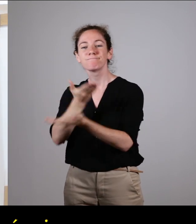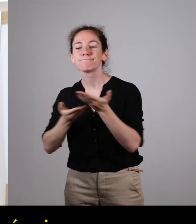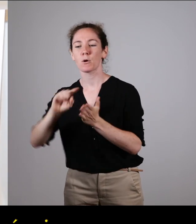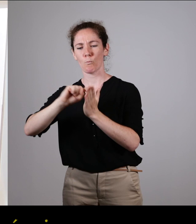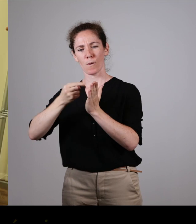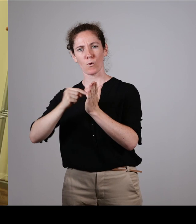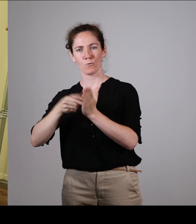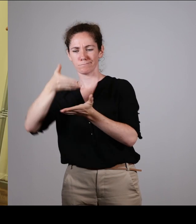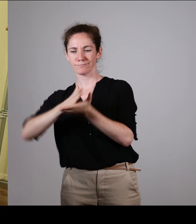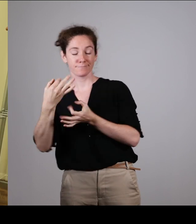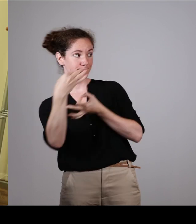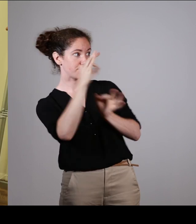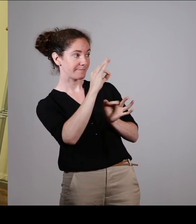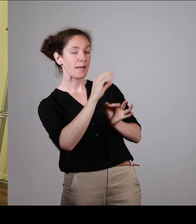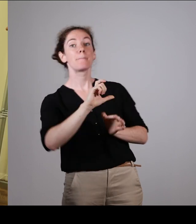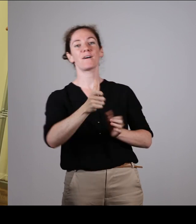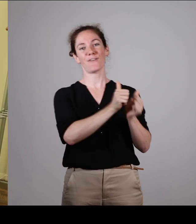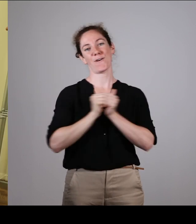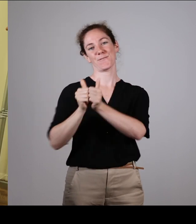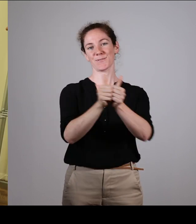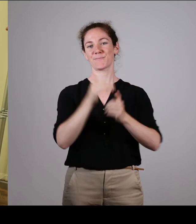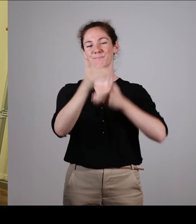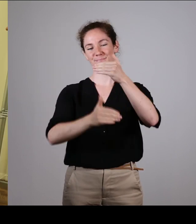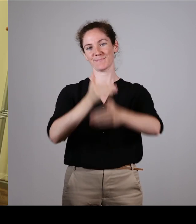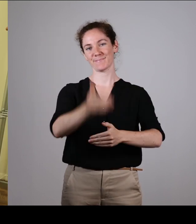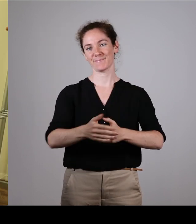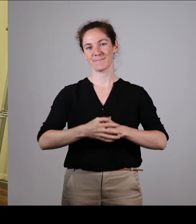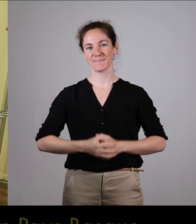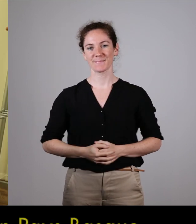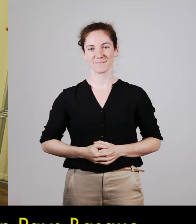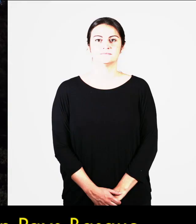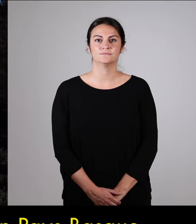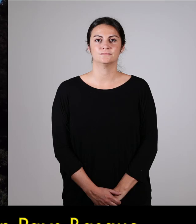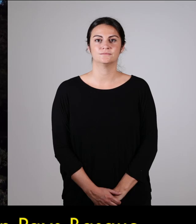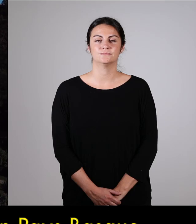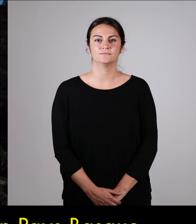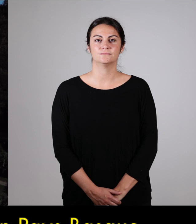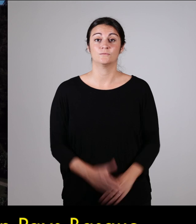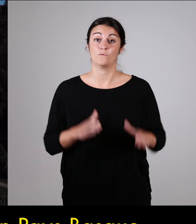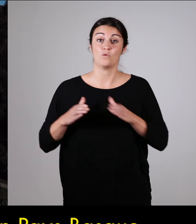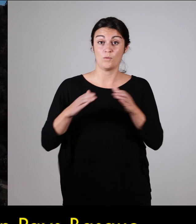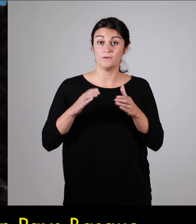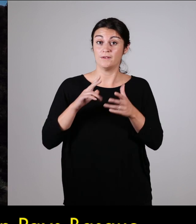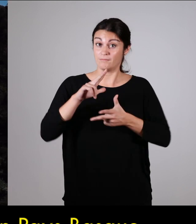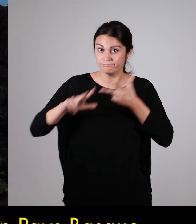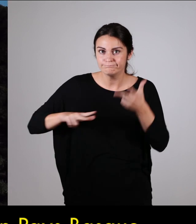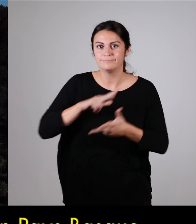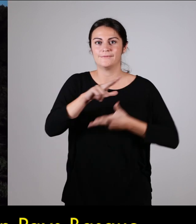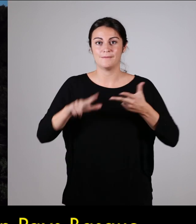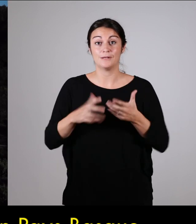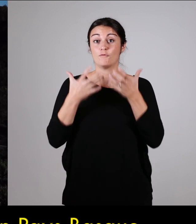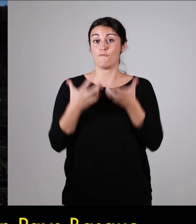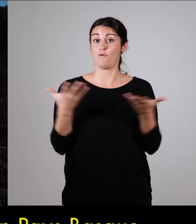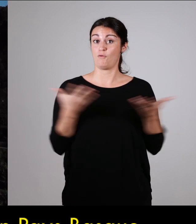se réunit en amont, on décide ensemble et le travail est fait dans le bon sens. La communauté d'agglomération